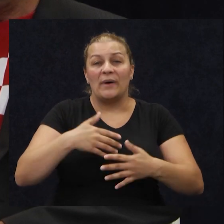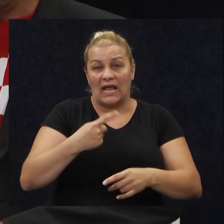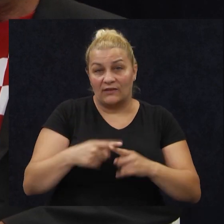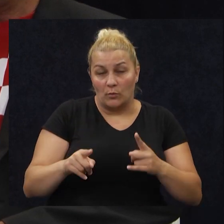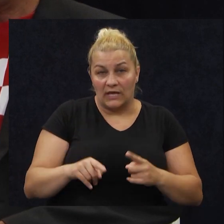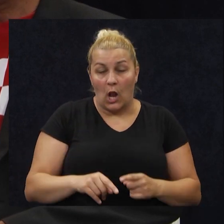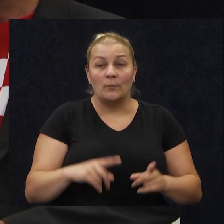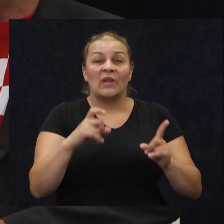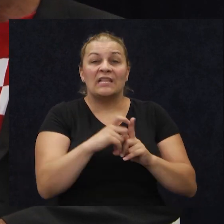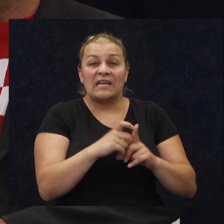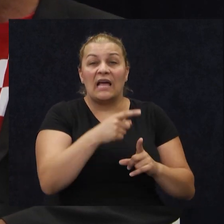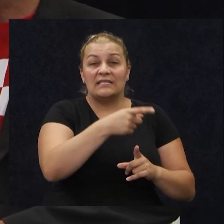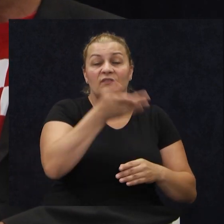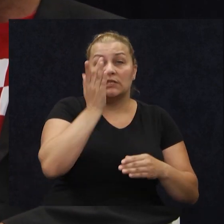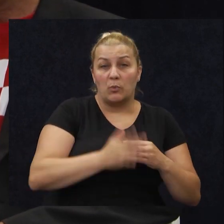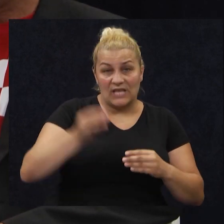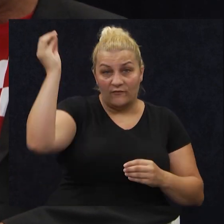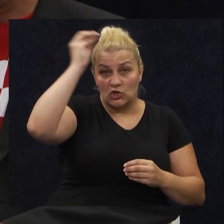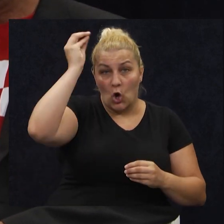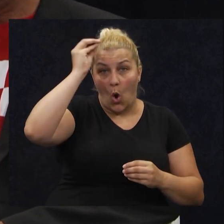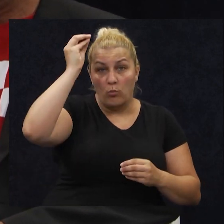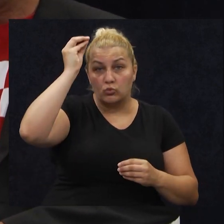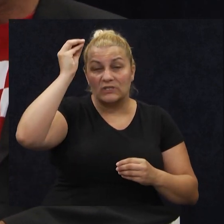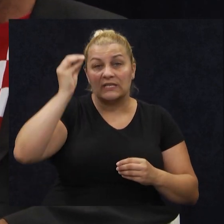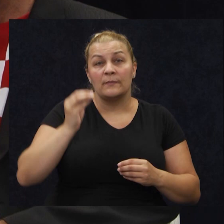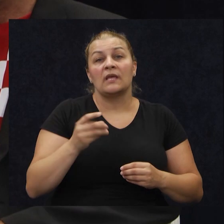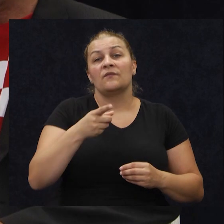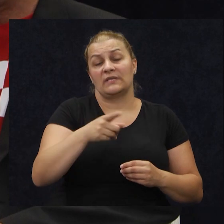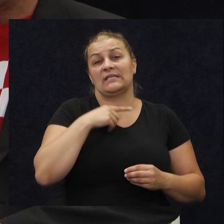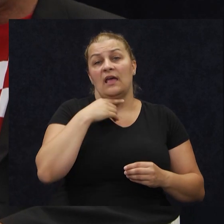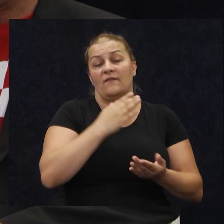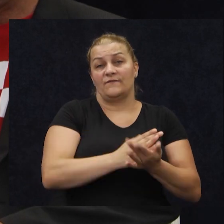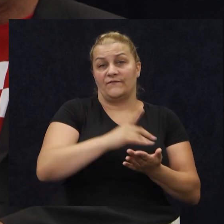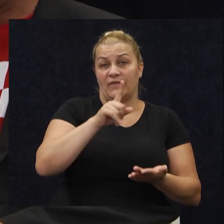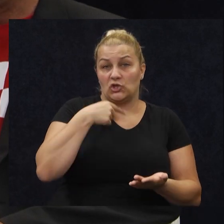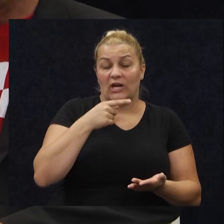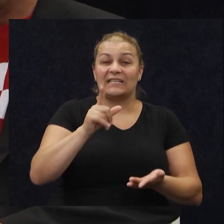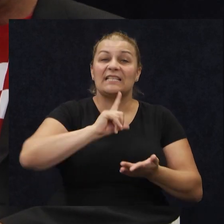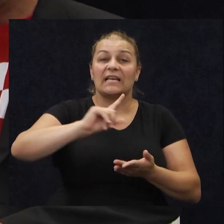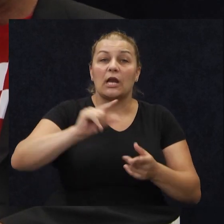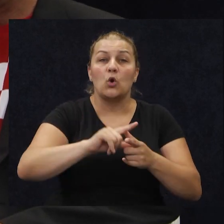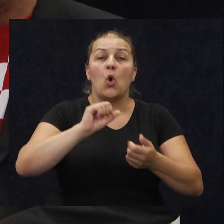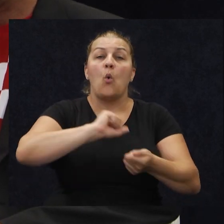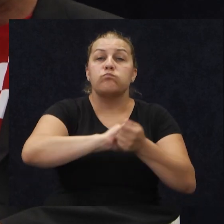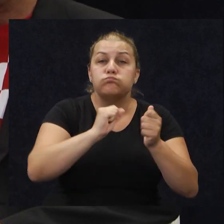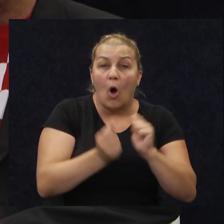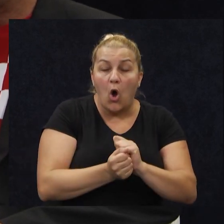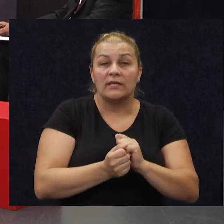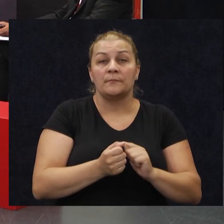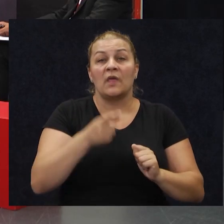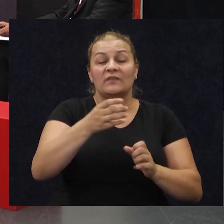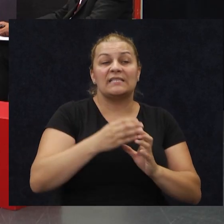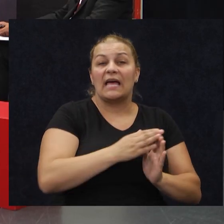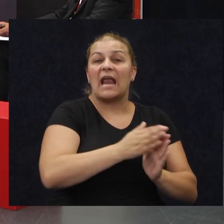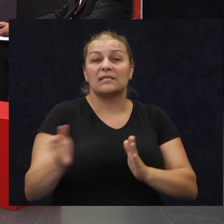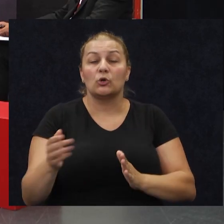Dragice, vi ste po završenoj obuci spomenuli ste da ste ves krenuli u boju, recimo to tako, raspoređenje ste